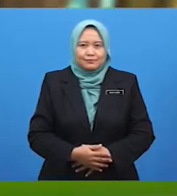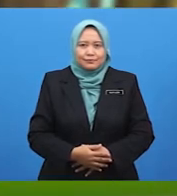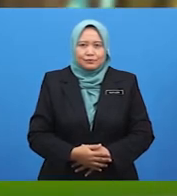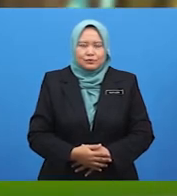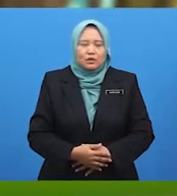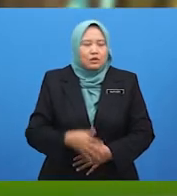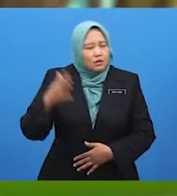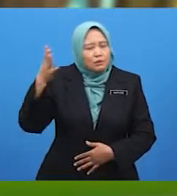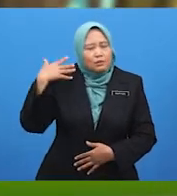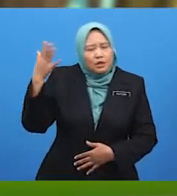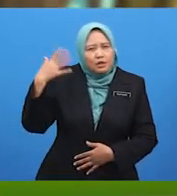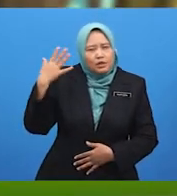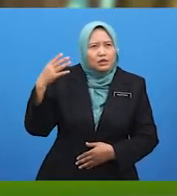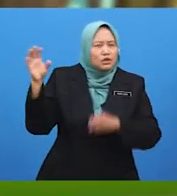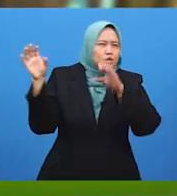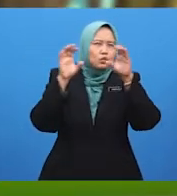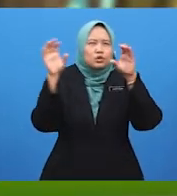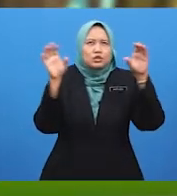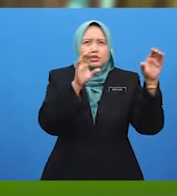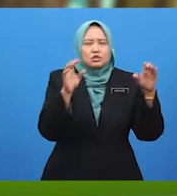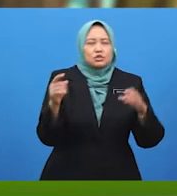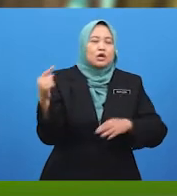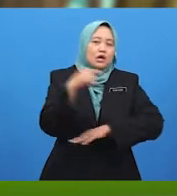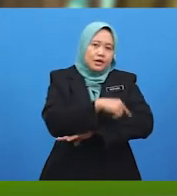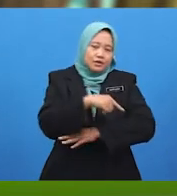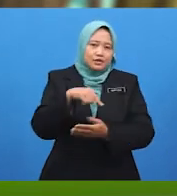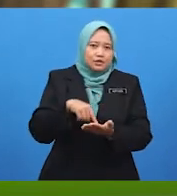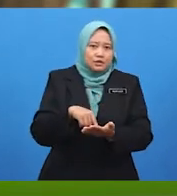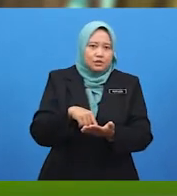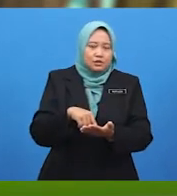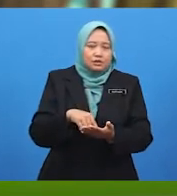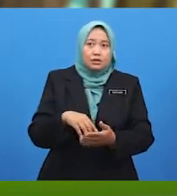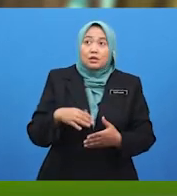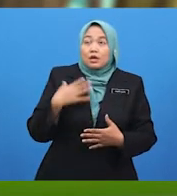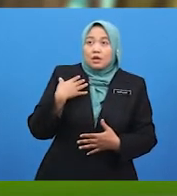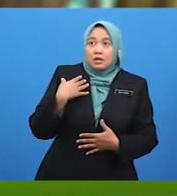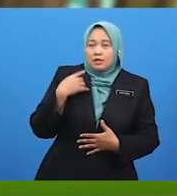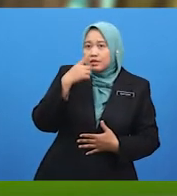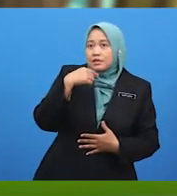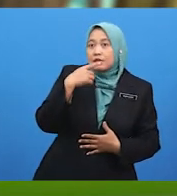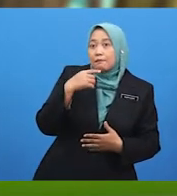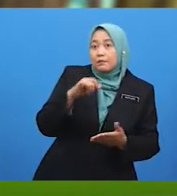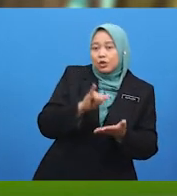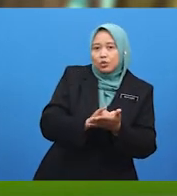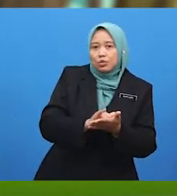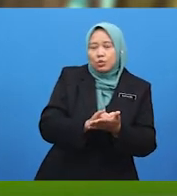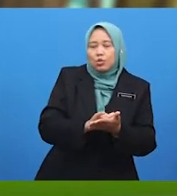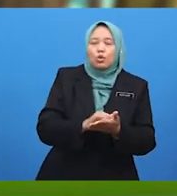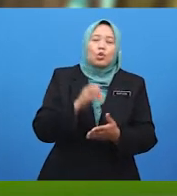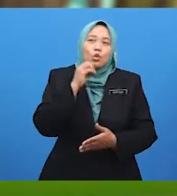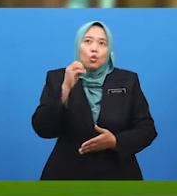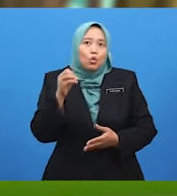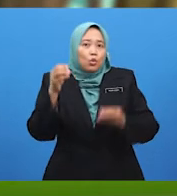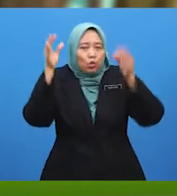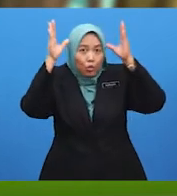Panasnya cuaca hari ini. Eh, siapa itu? Oh, Sang Rusa. Apa khabar, Sang